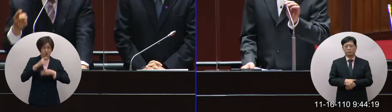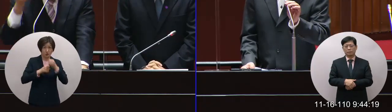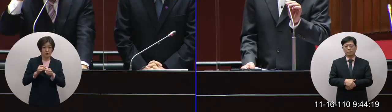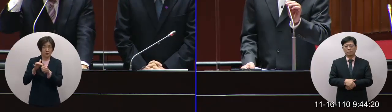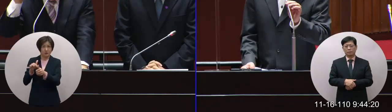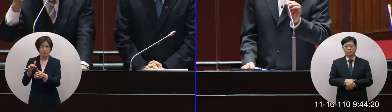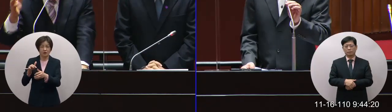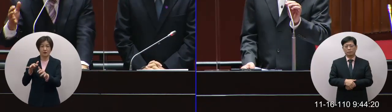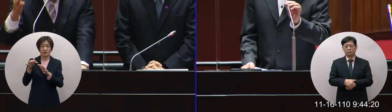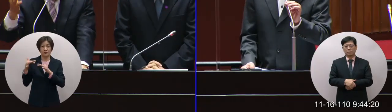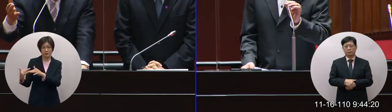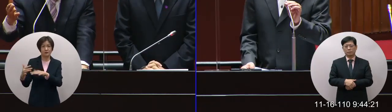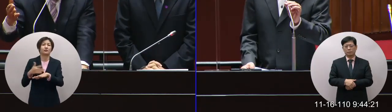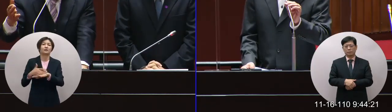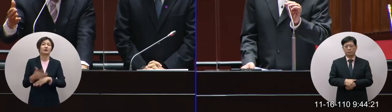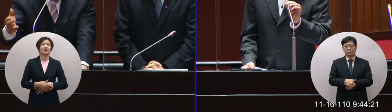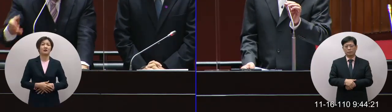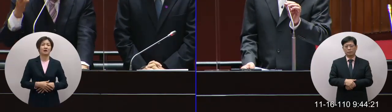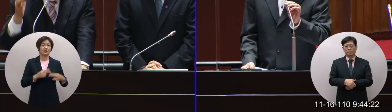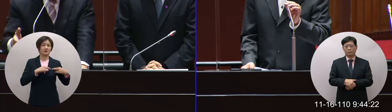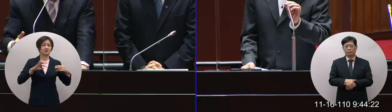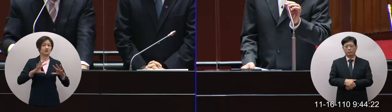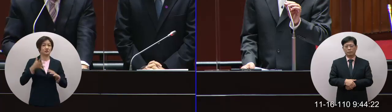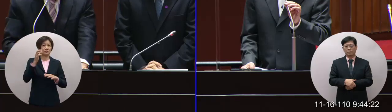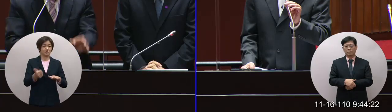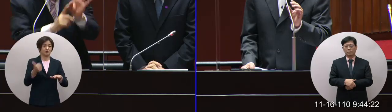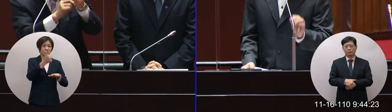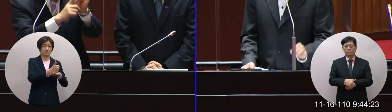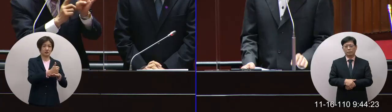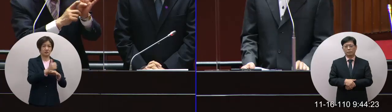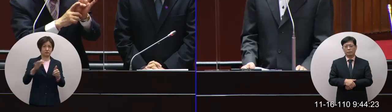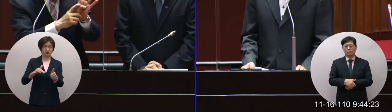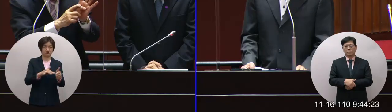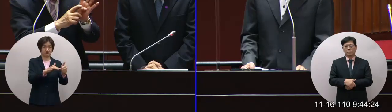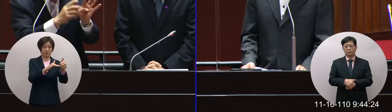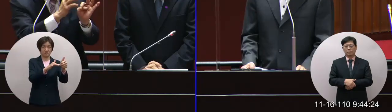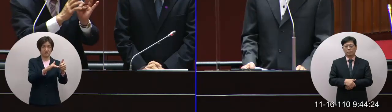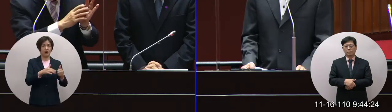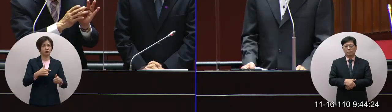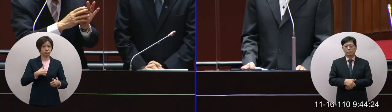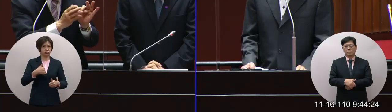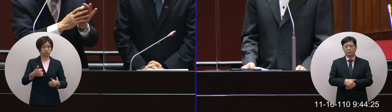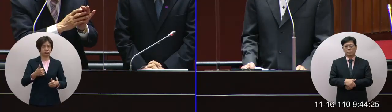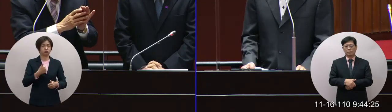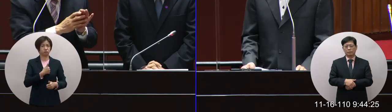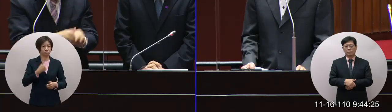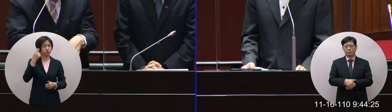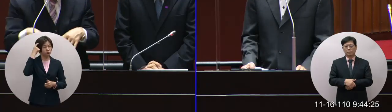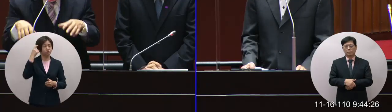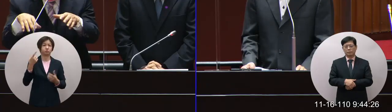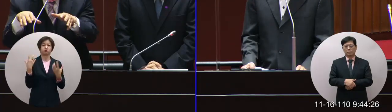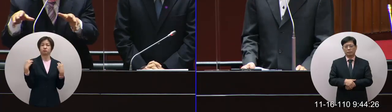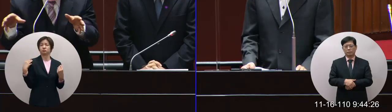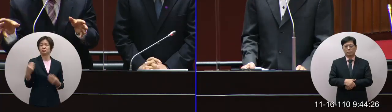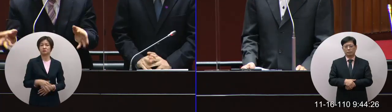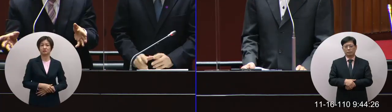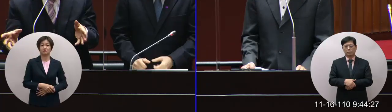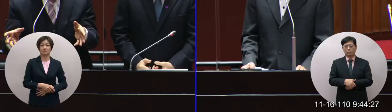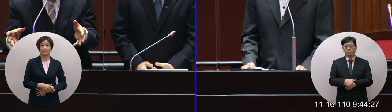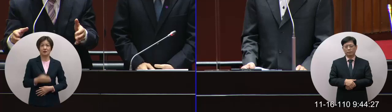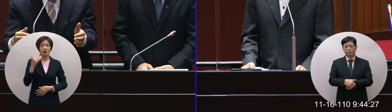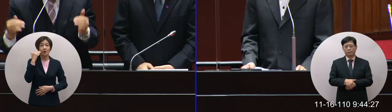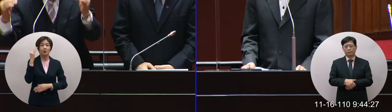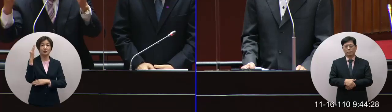那我們蔡總統領導國家他一直表示善意不變承諾不變只要不設